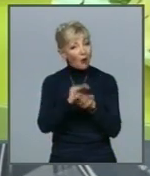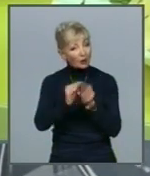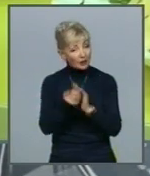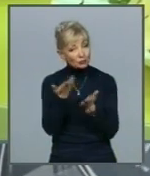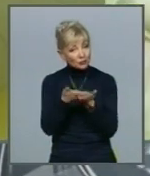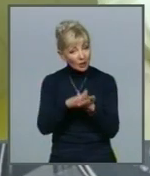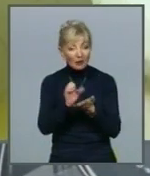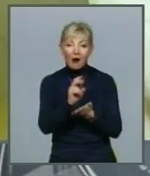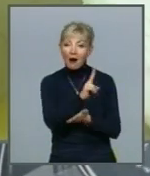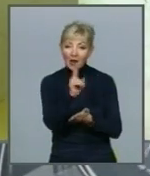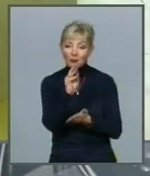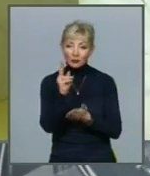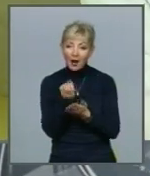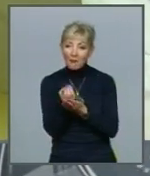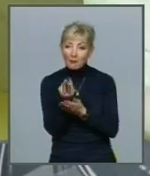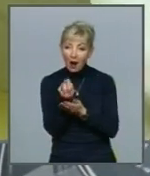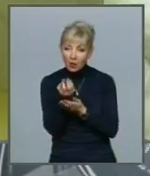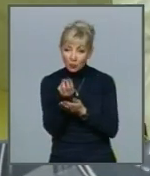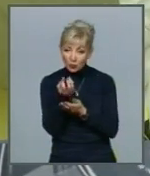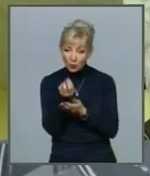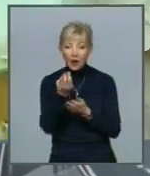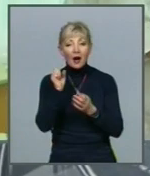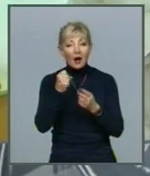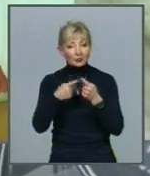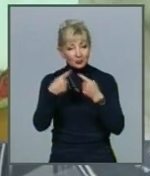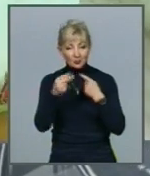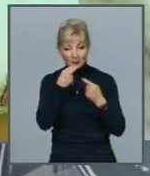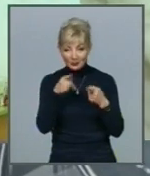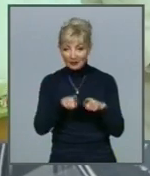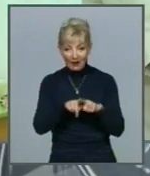оброблено на пару, із іншими стравами також